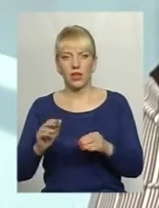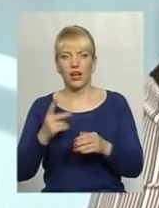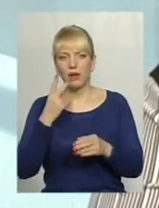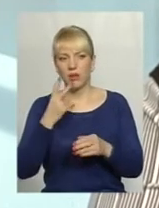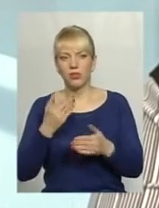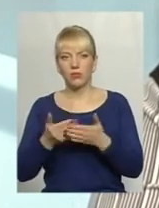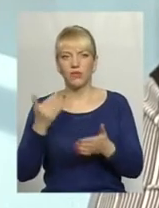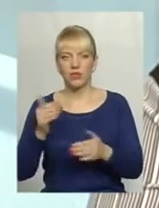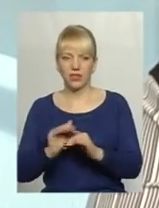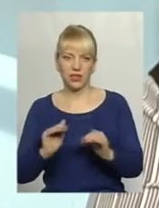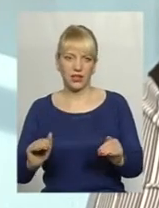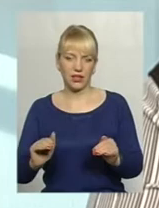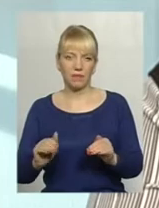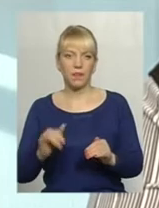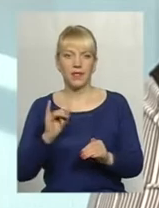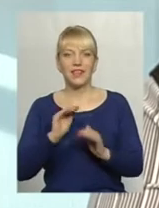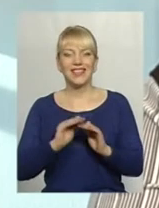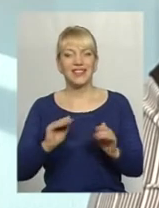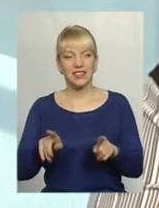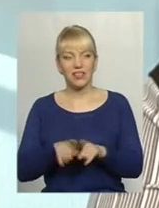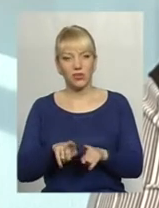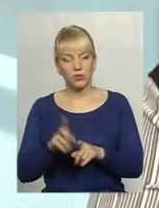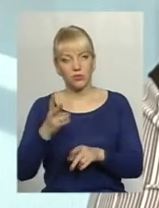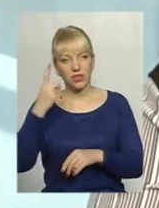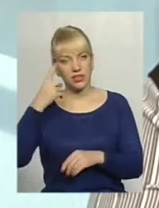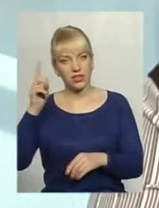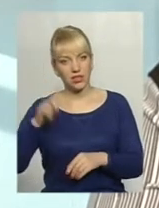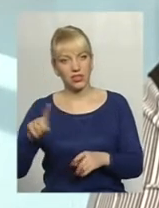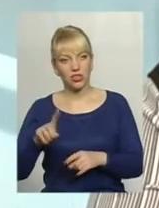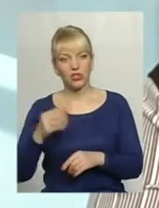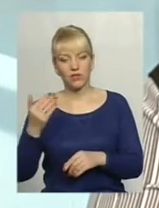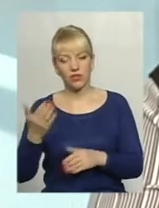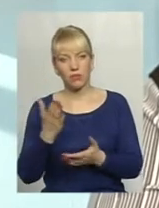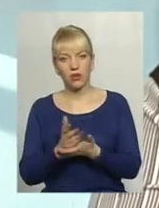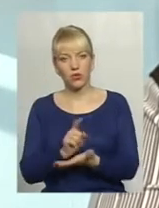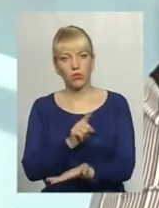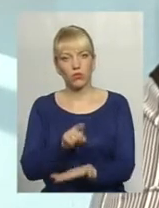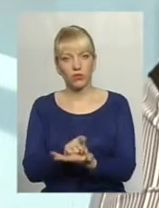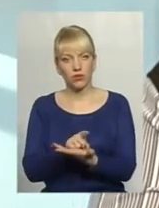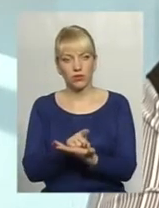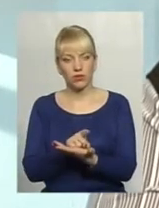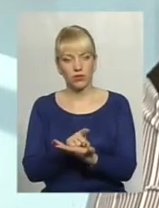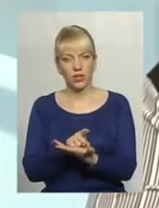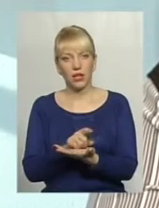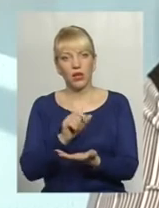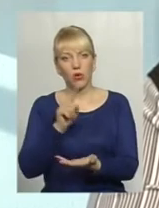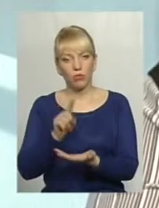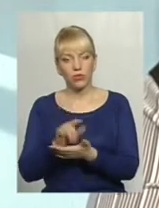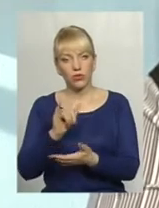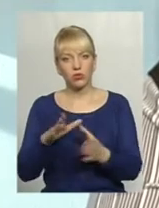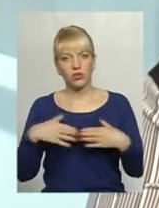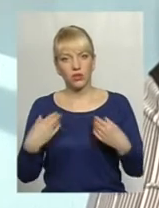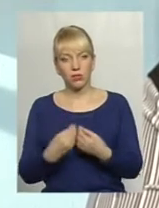дітей, скажімо так. І діти теж мають знати, що вони мають обов'язок, певні обов'язки у сім'ї